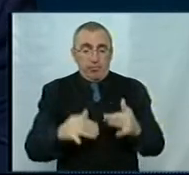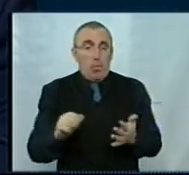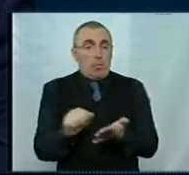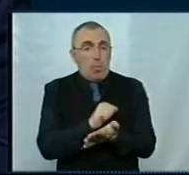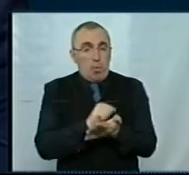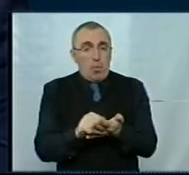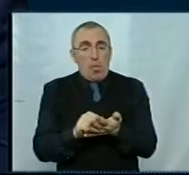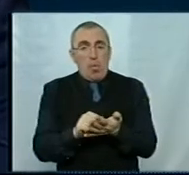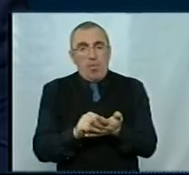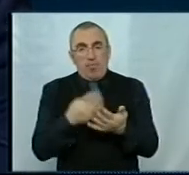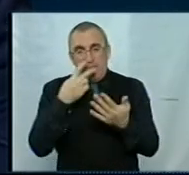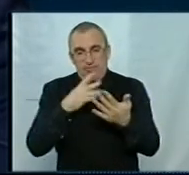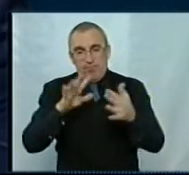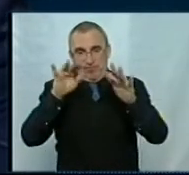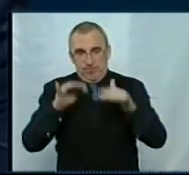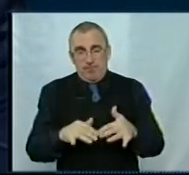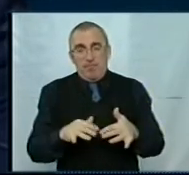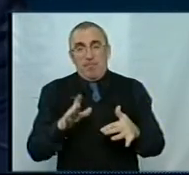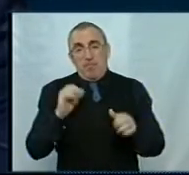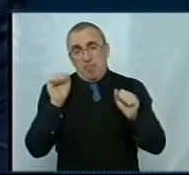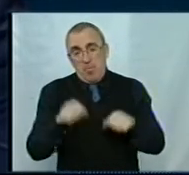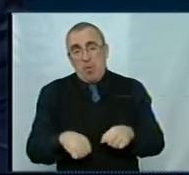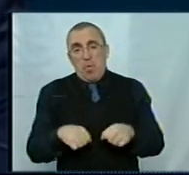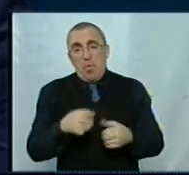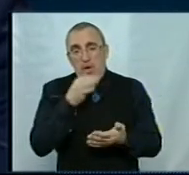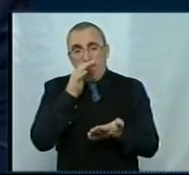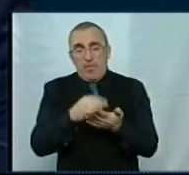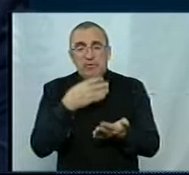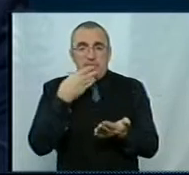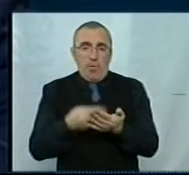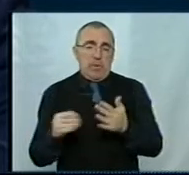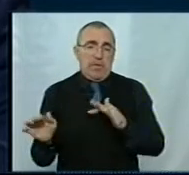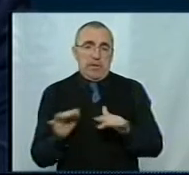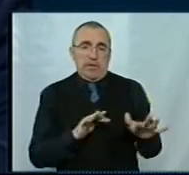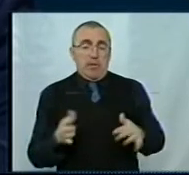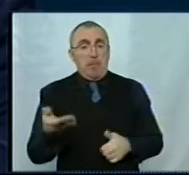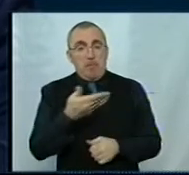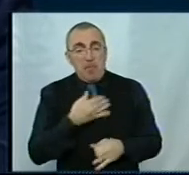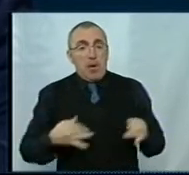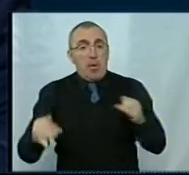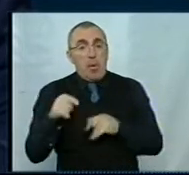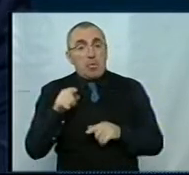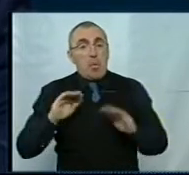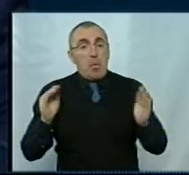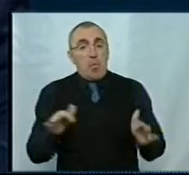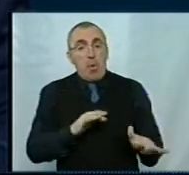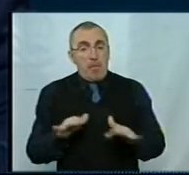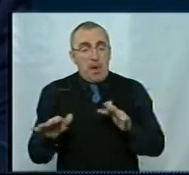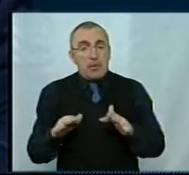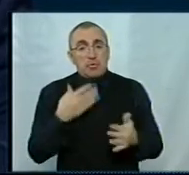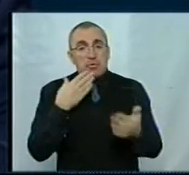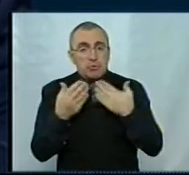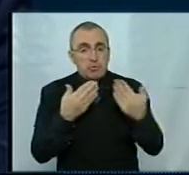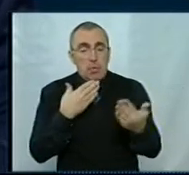щоб обліковувати їх і, відповідно, вони могли відповідати за свої дії. Але ми говоримо про той момент, який стосується